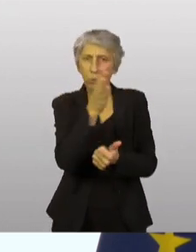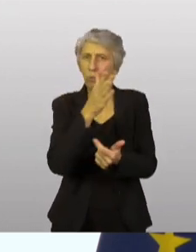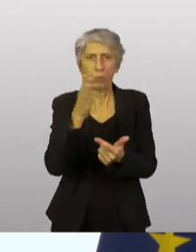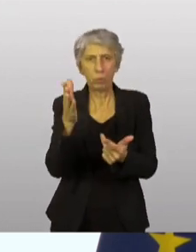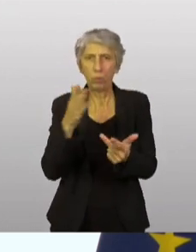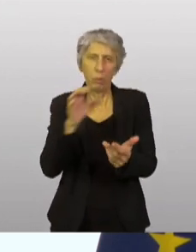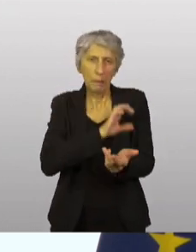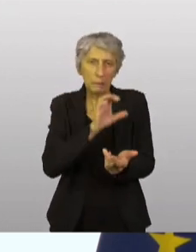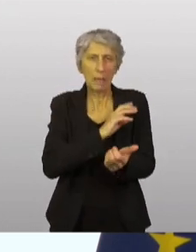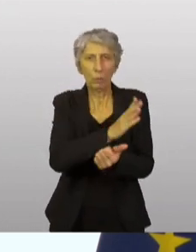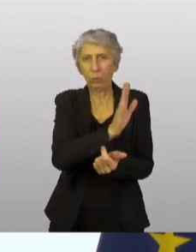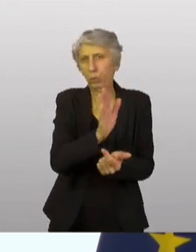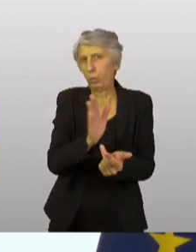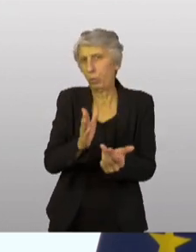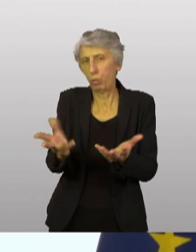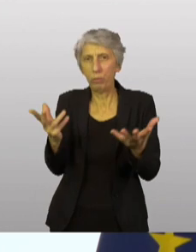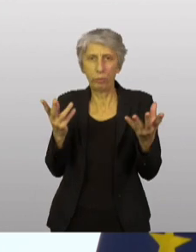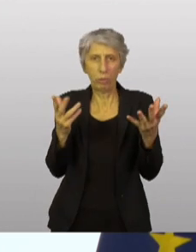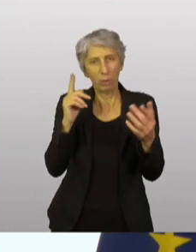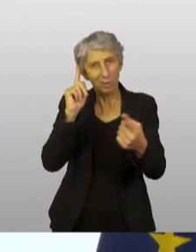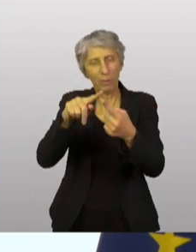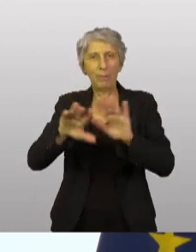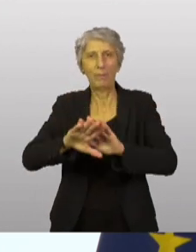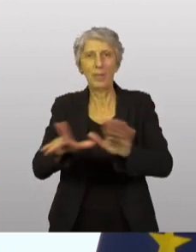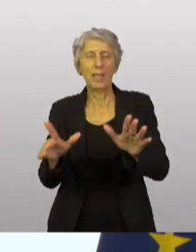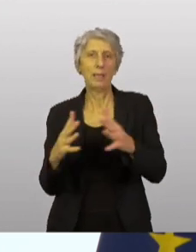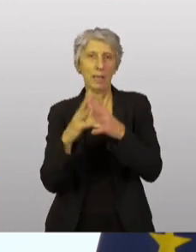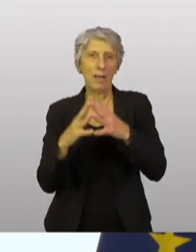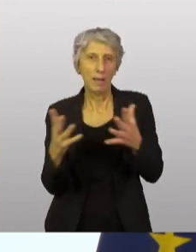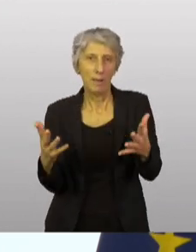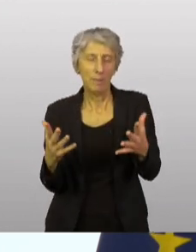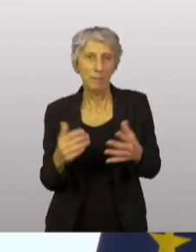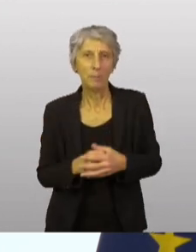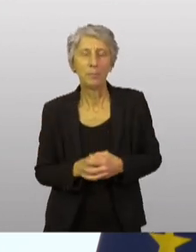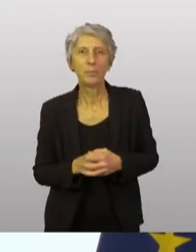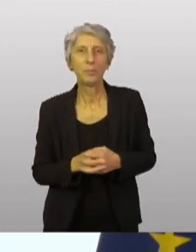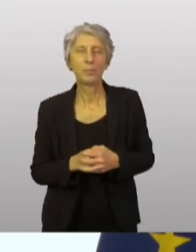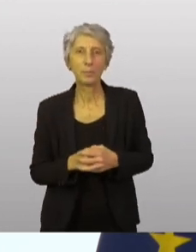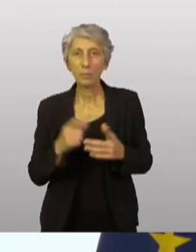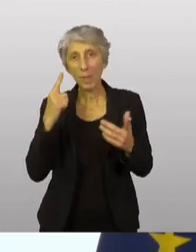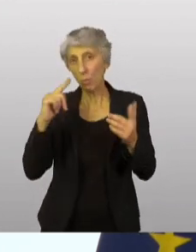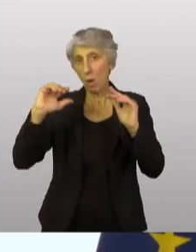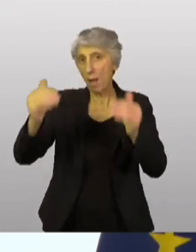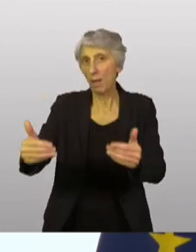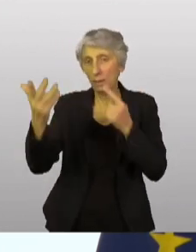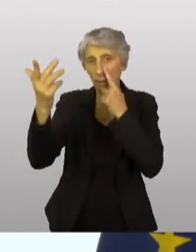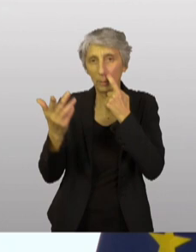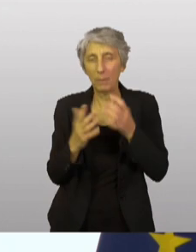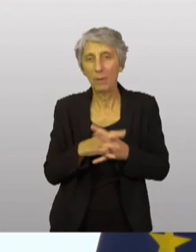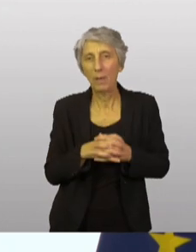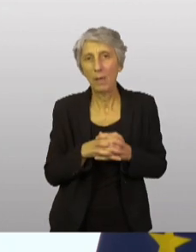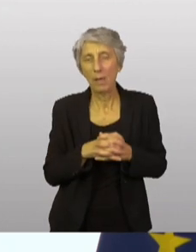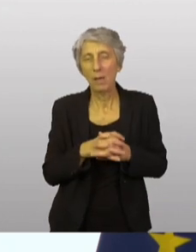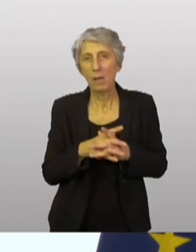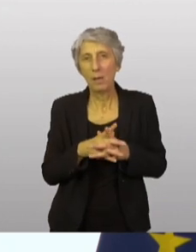possibles, elle utilise tous les instruments pour stopper cette